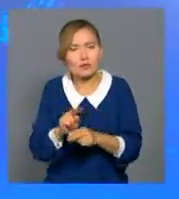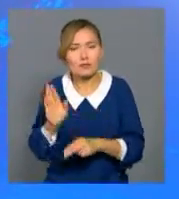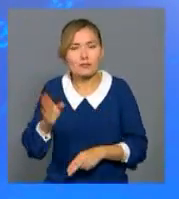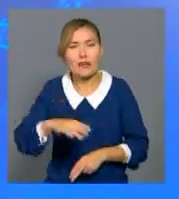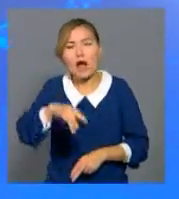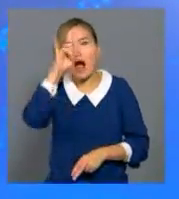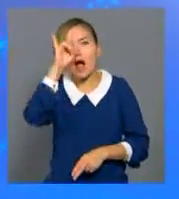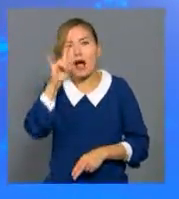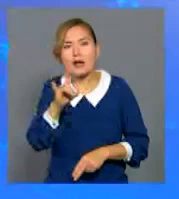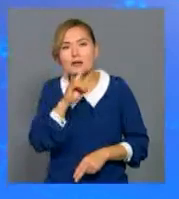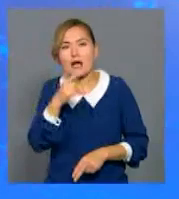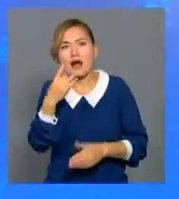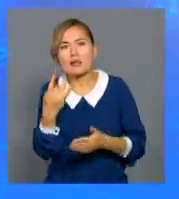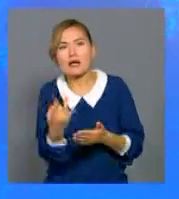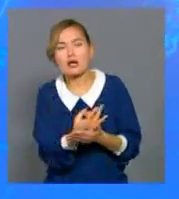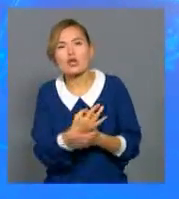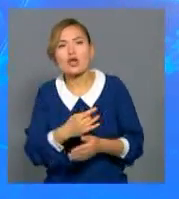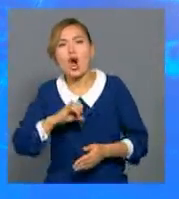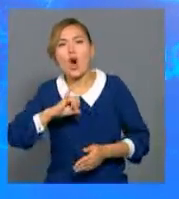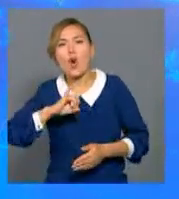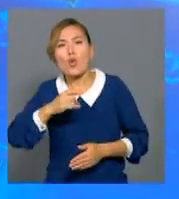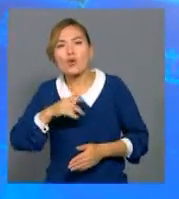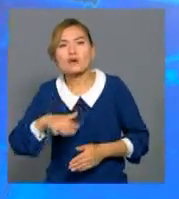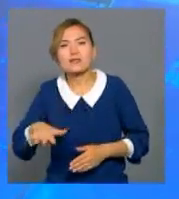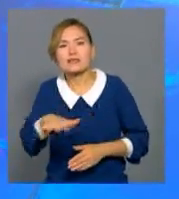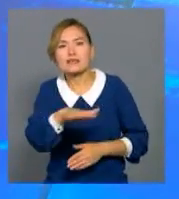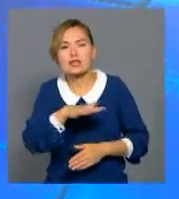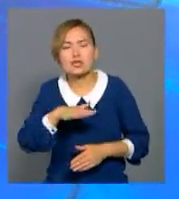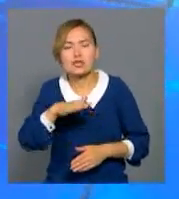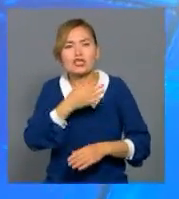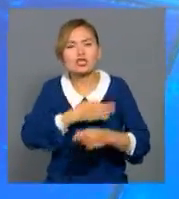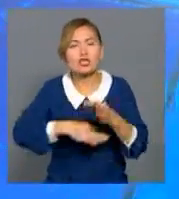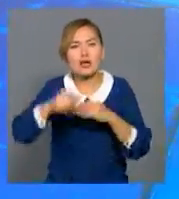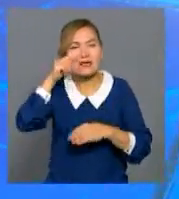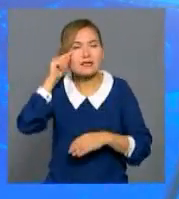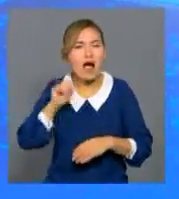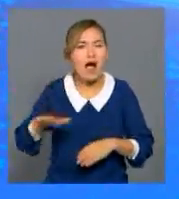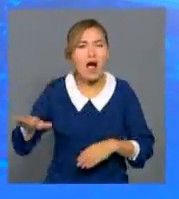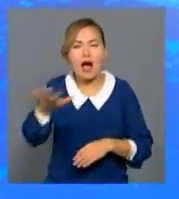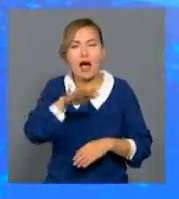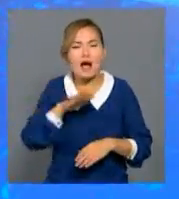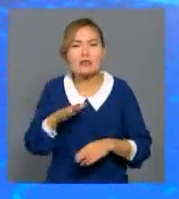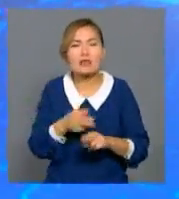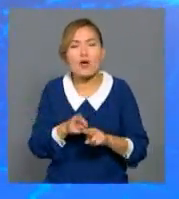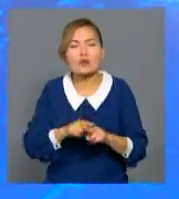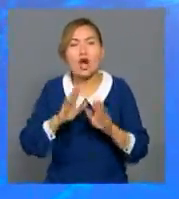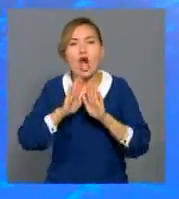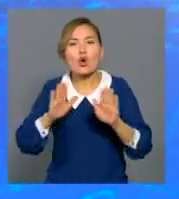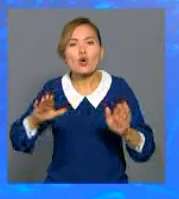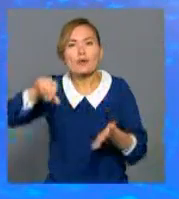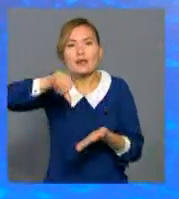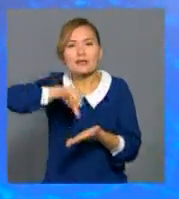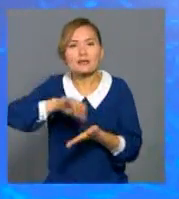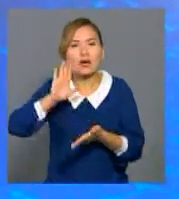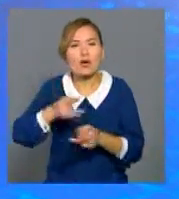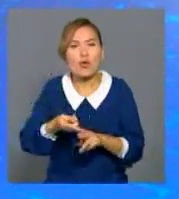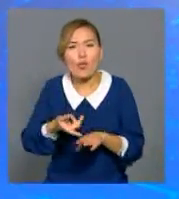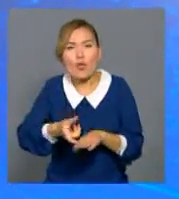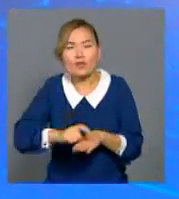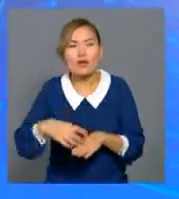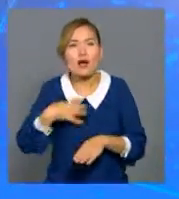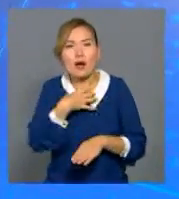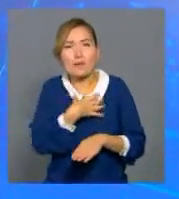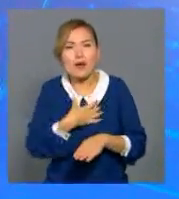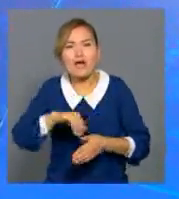Қазақстан алға шірет оңтүстік шығыс азия елдері қаумдастығының көрмесіне ғатсады. Бір белдеу бір жол стратегиясындағы маңызды